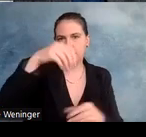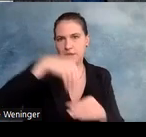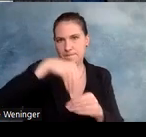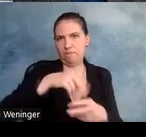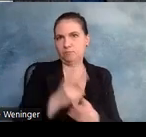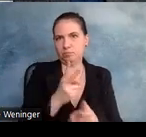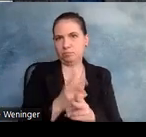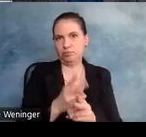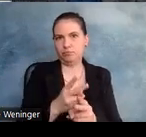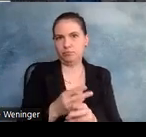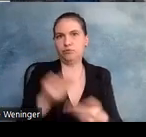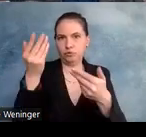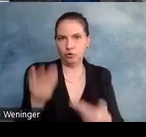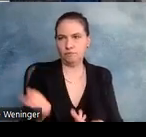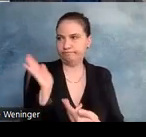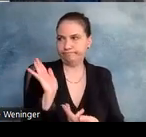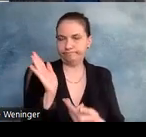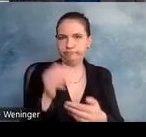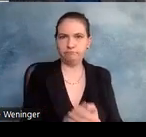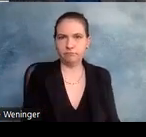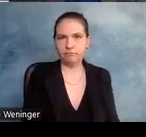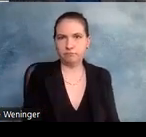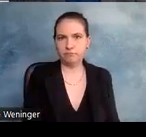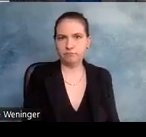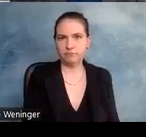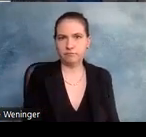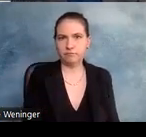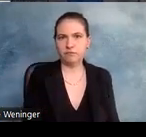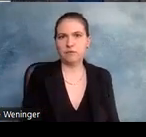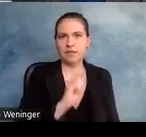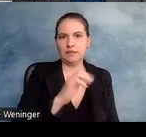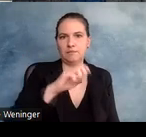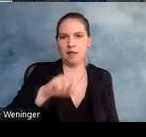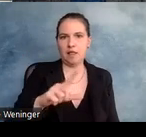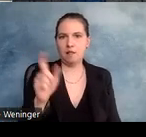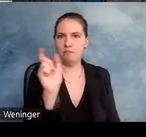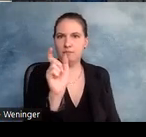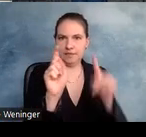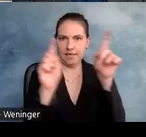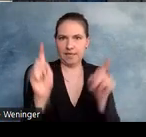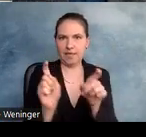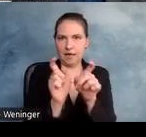sieht dann so aus, wie hier im Bild gezeigt, mit XML-Notationen, mit diesen eckigen Klammern.